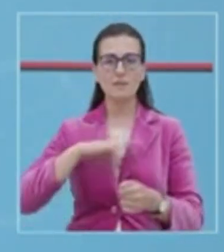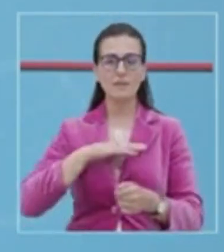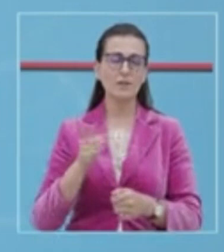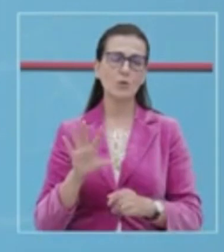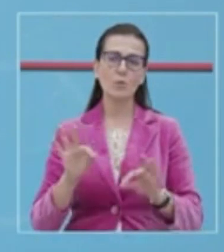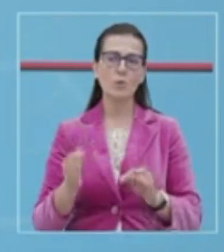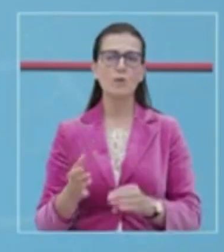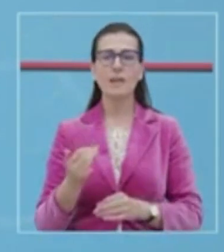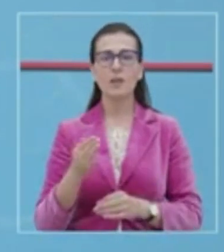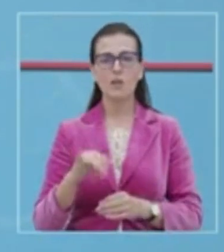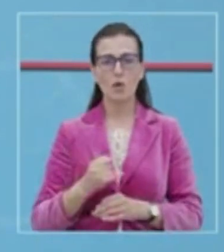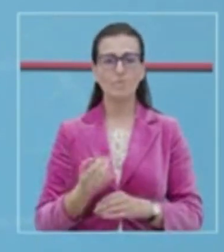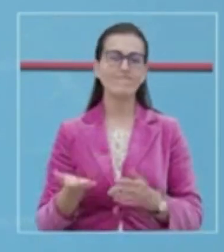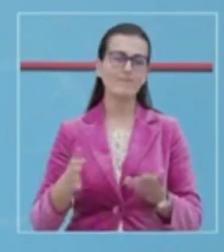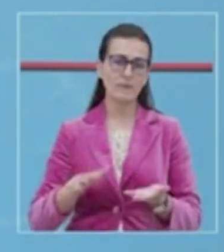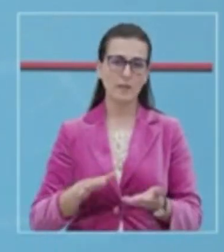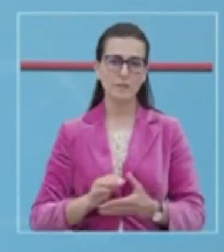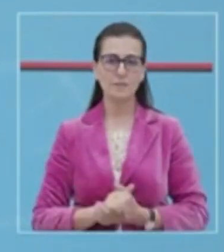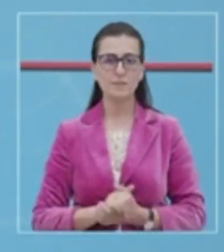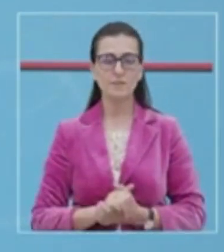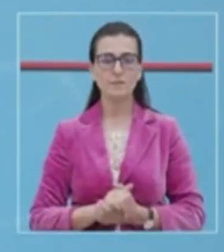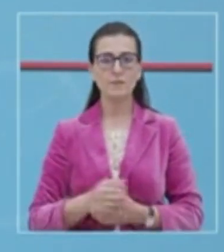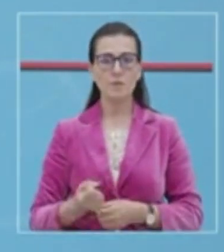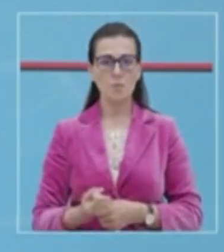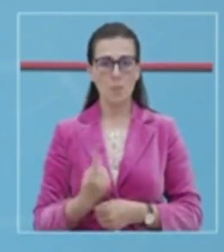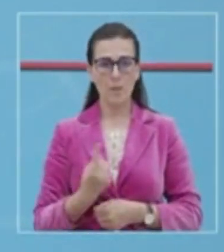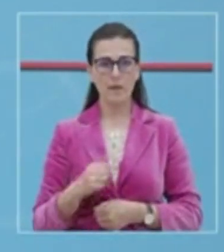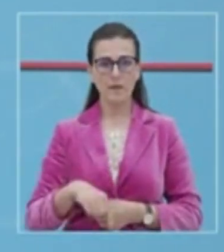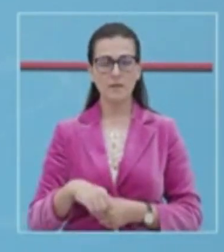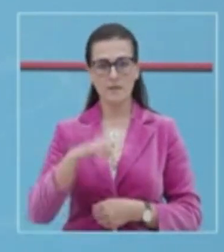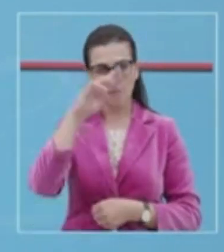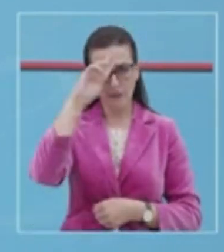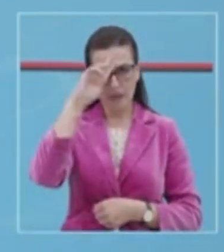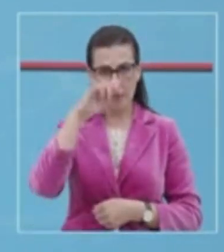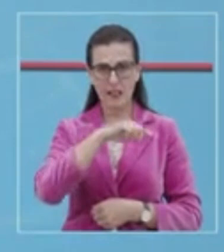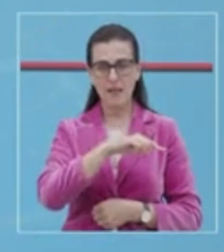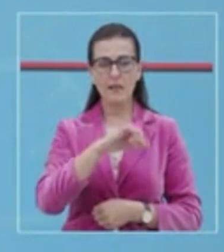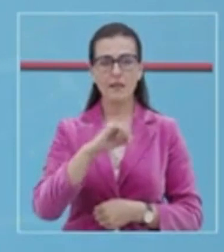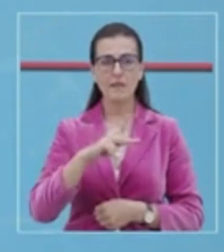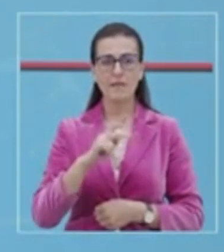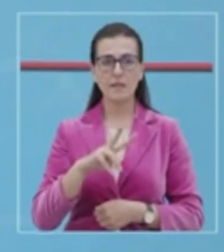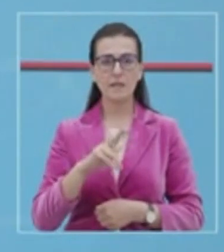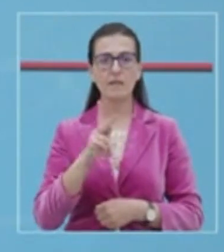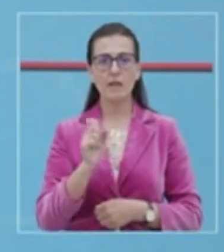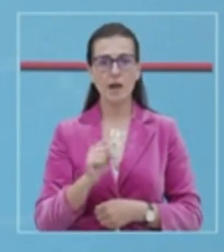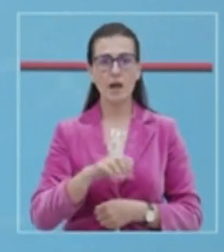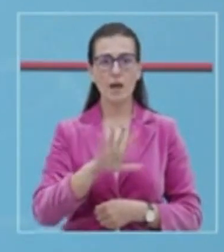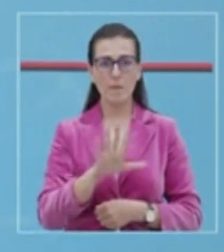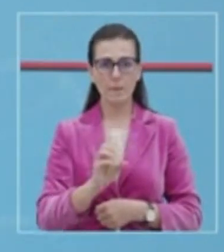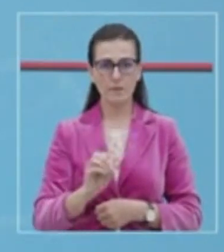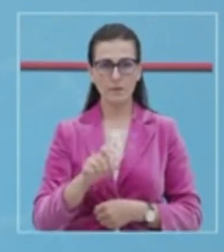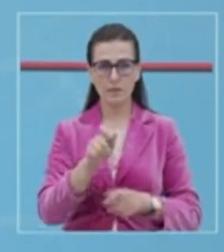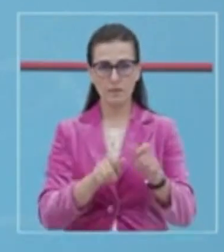vjeqari nuk ka mundur të mbjetoj. Aktualisht, në spitalin infektiv, pomarin shërbim,